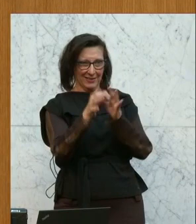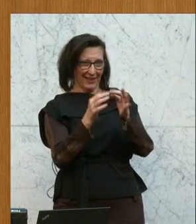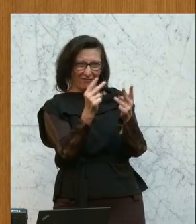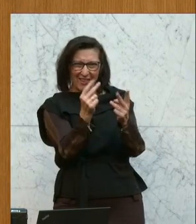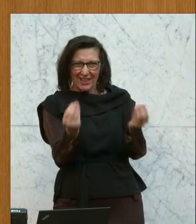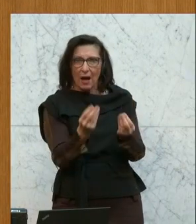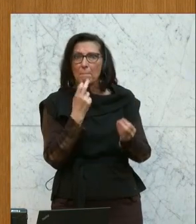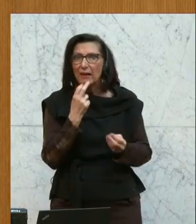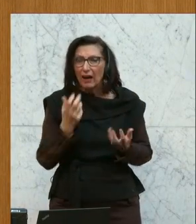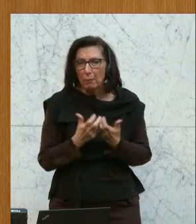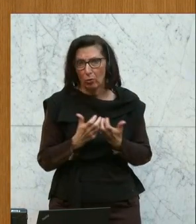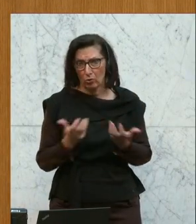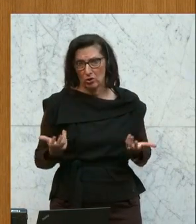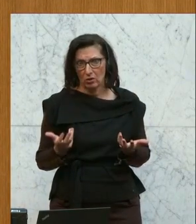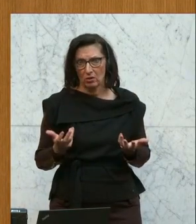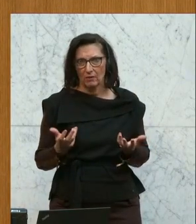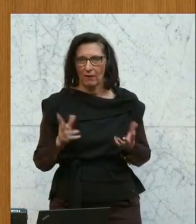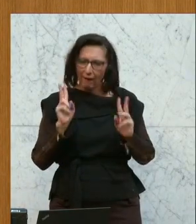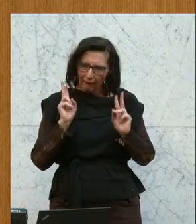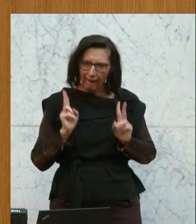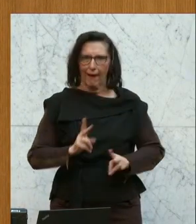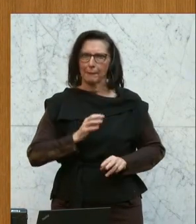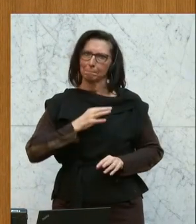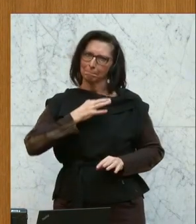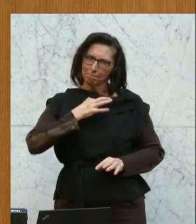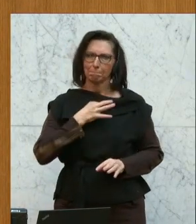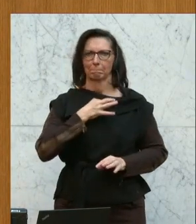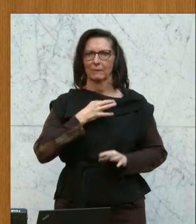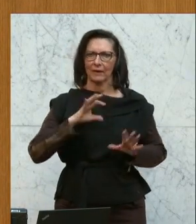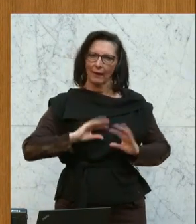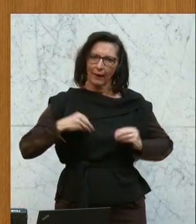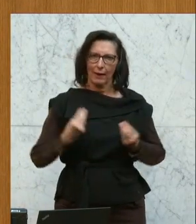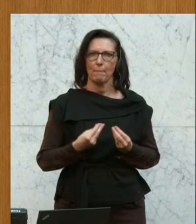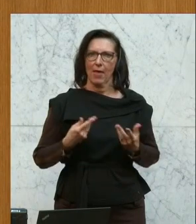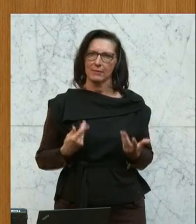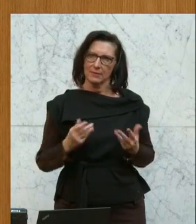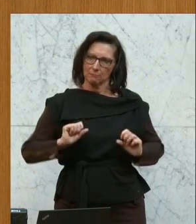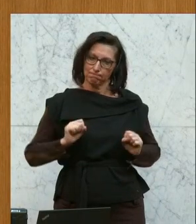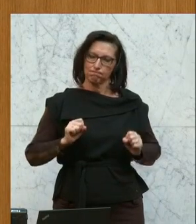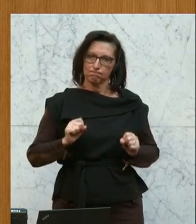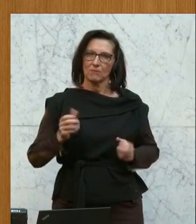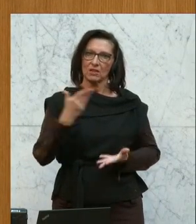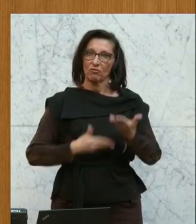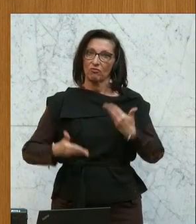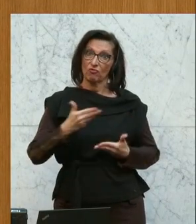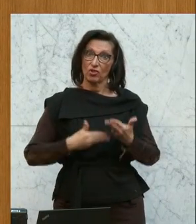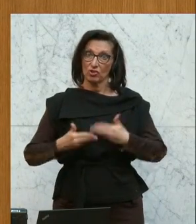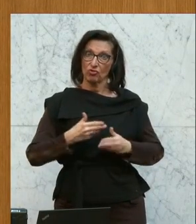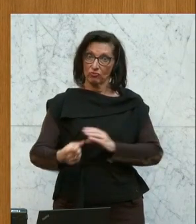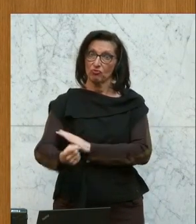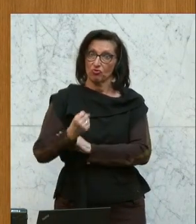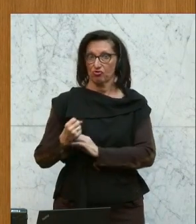Batterieproduktion eine ist, uns zusammenreißen und gemeinsam diese PS und wirtschaftliche Stärke auch auf die Schiene bringen.